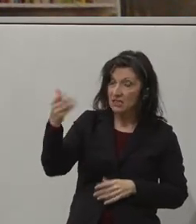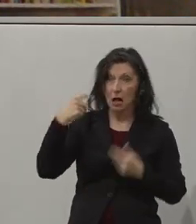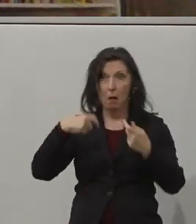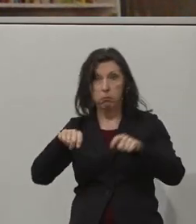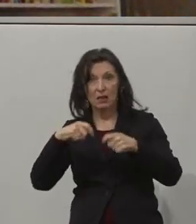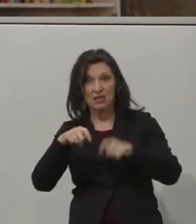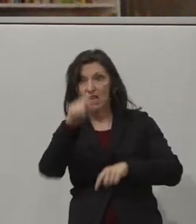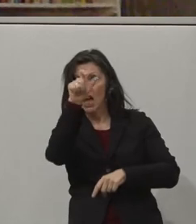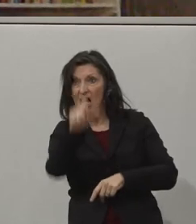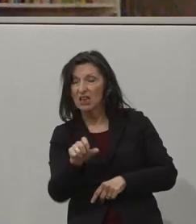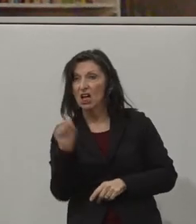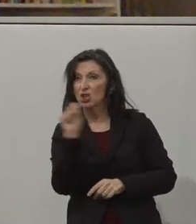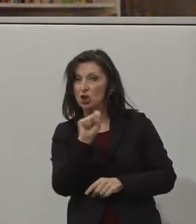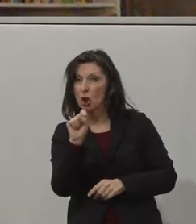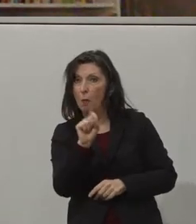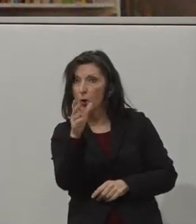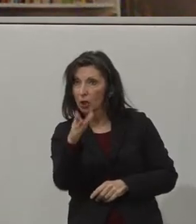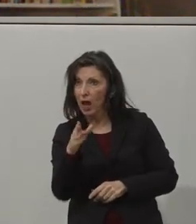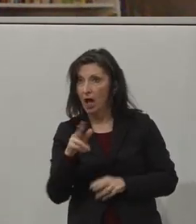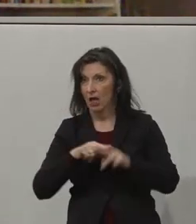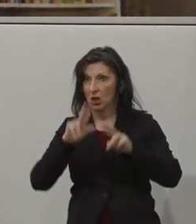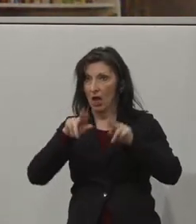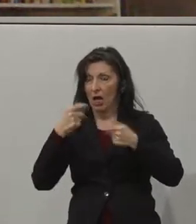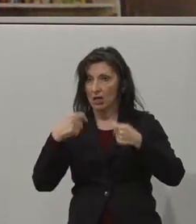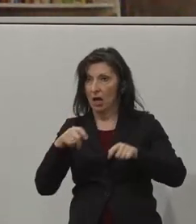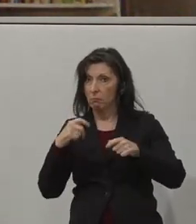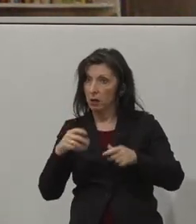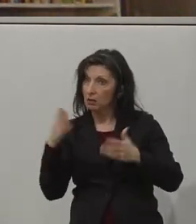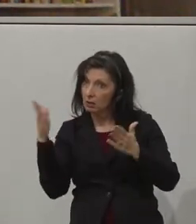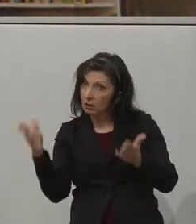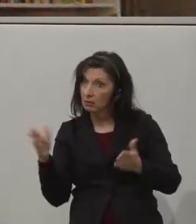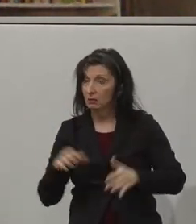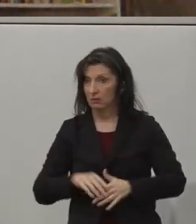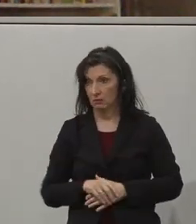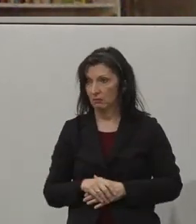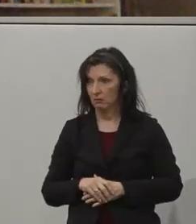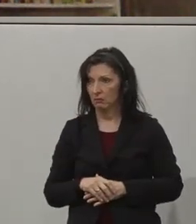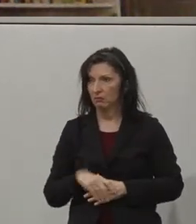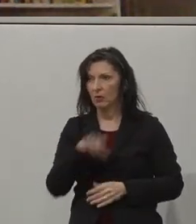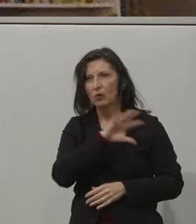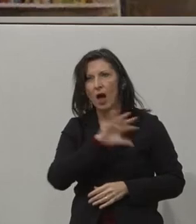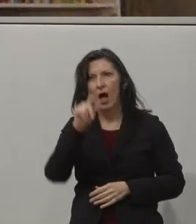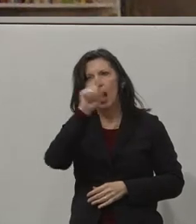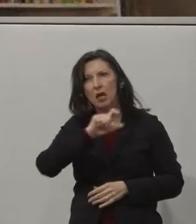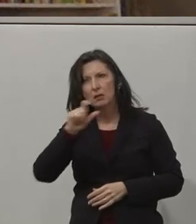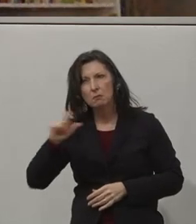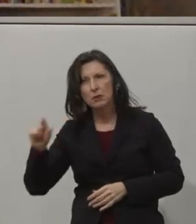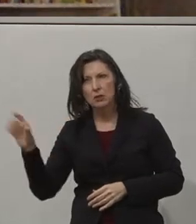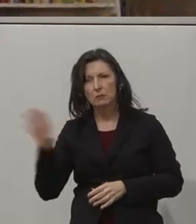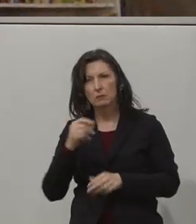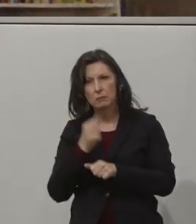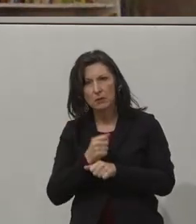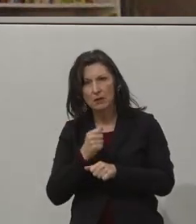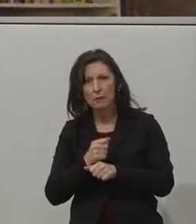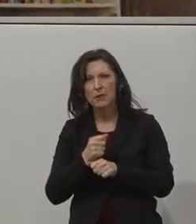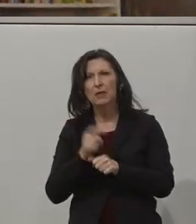beteiligt sind, dass man im kommenden